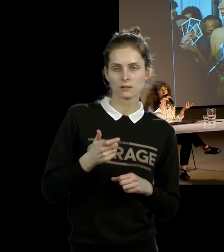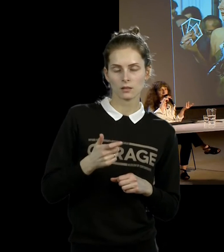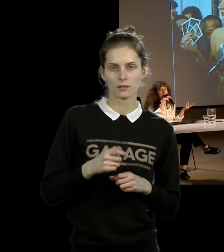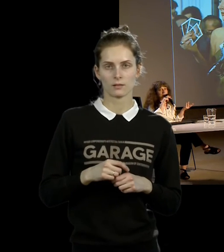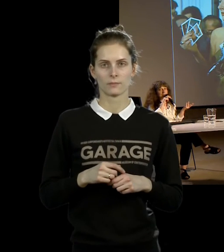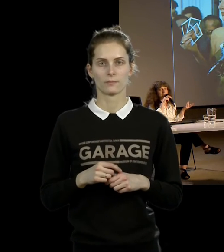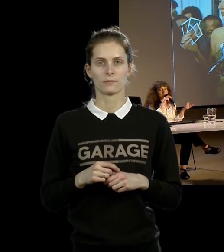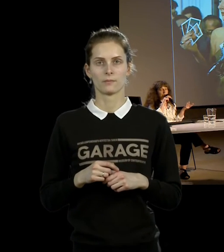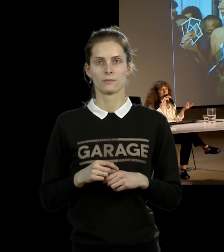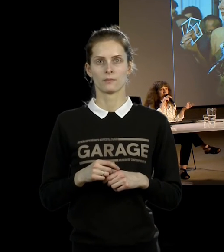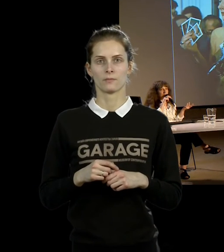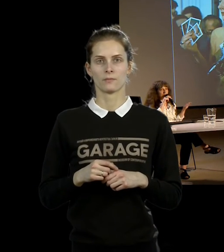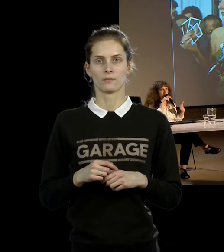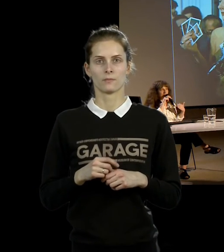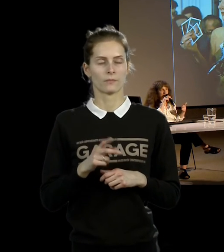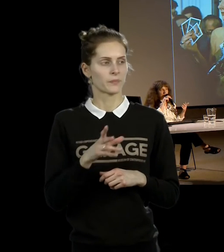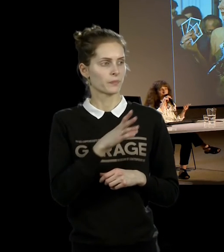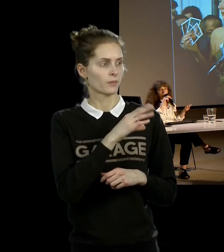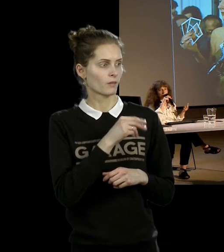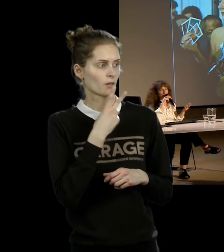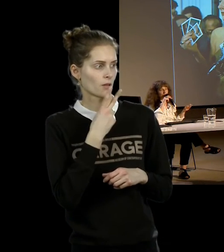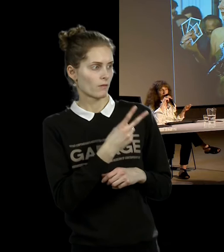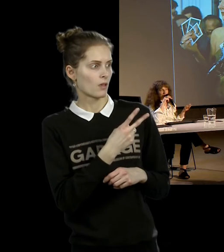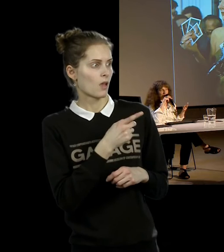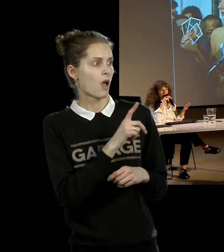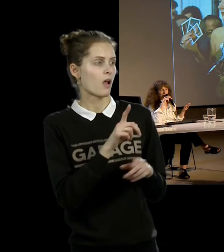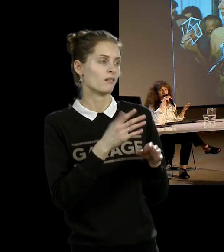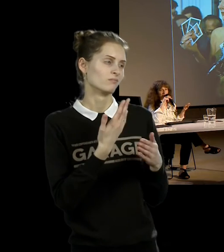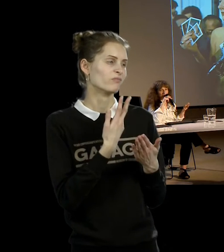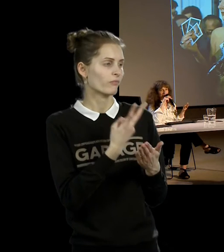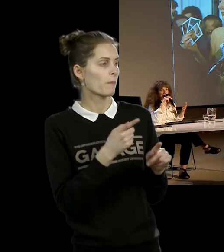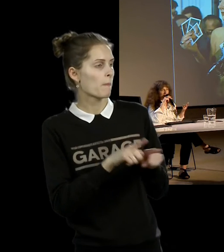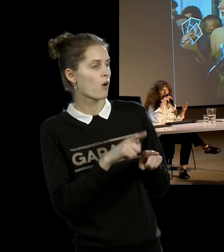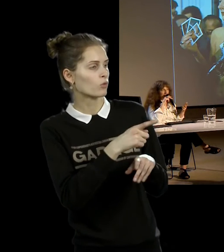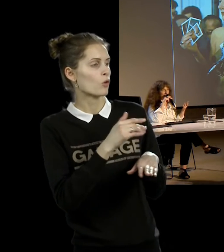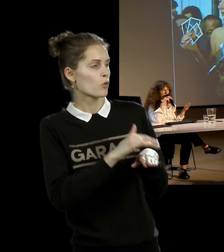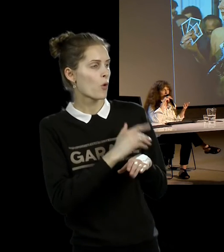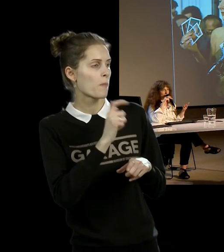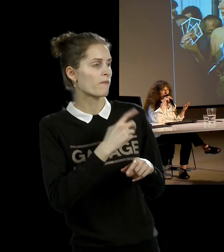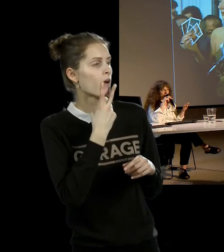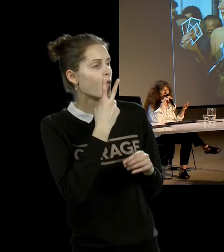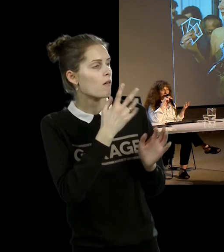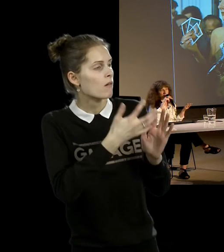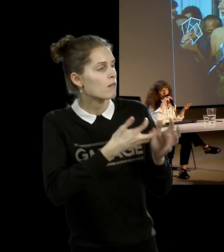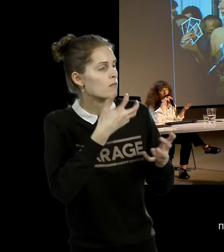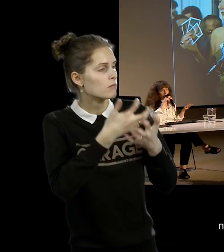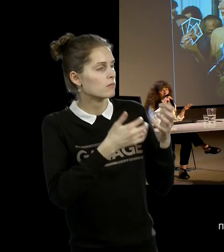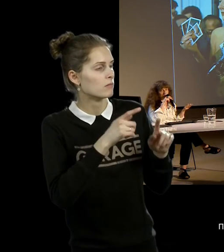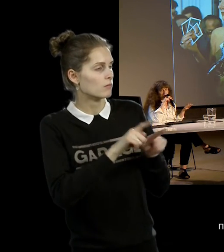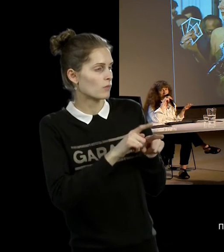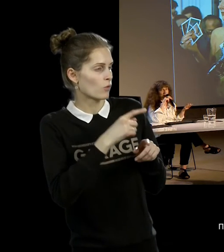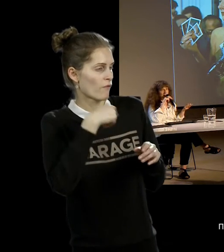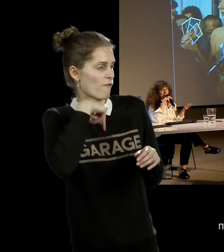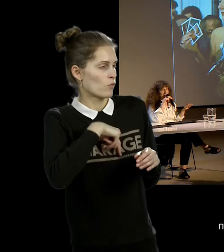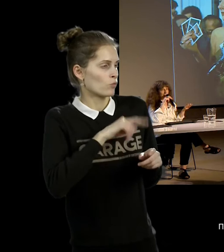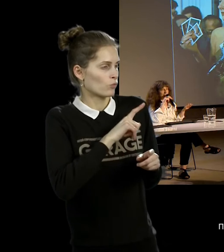во всяком случае, пробудились, видимо, какие-то самые темные их стороны, которых они предпочитали не знать, о которых они предпочли забыть. Что тоже